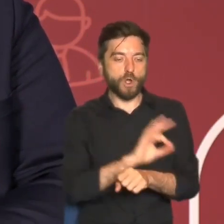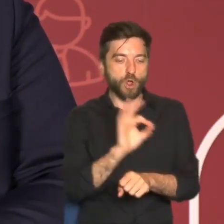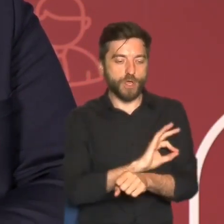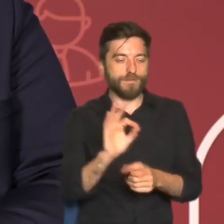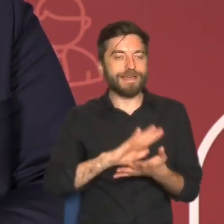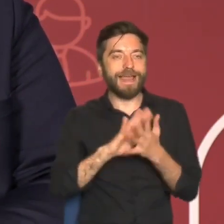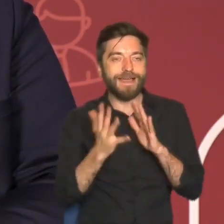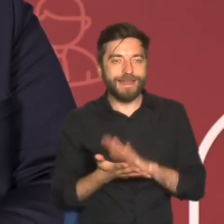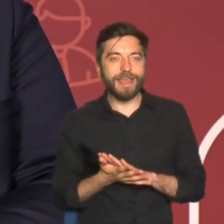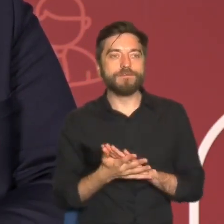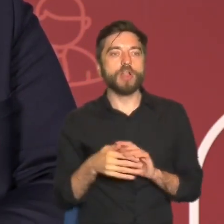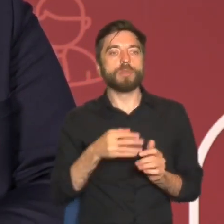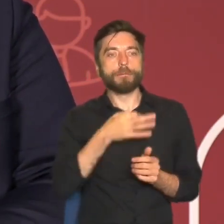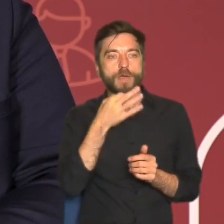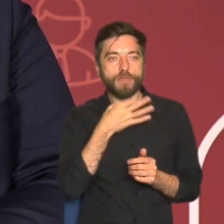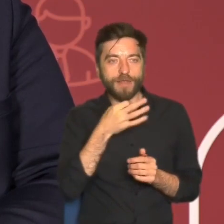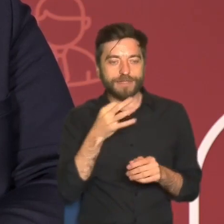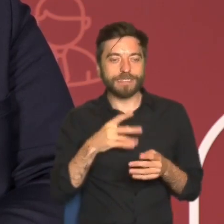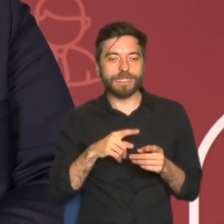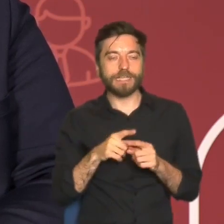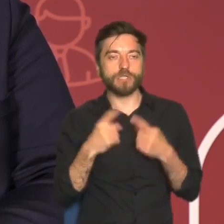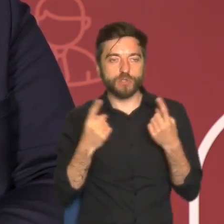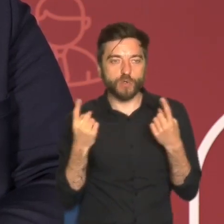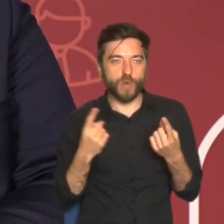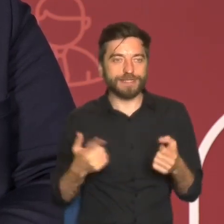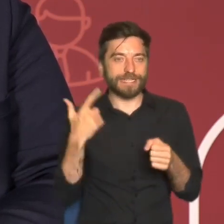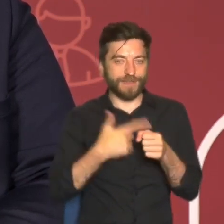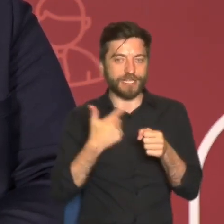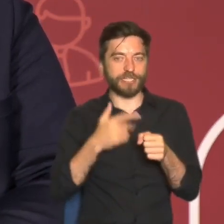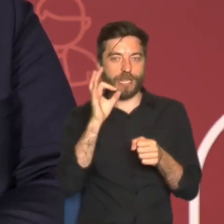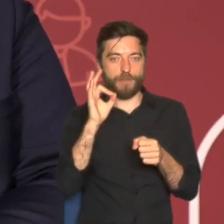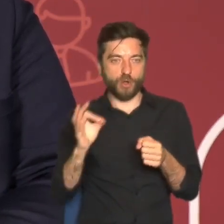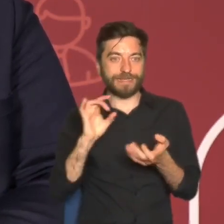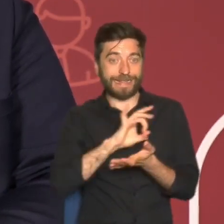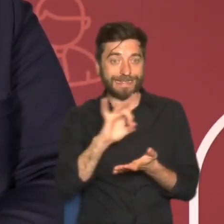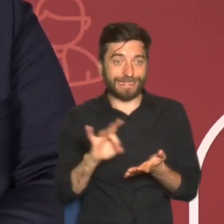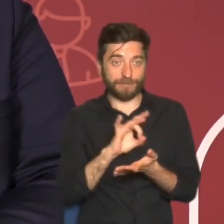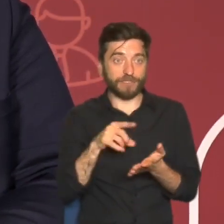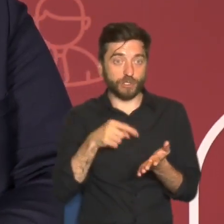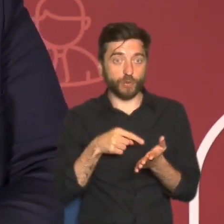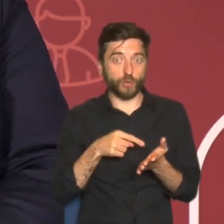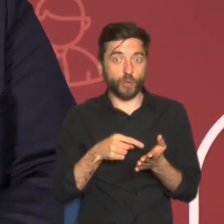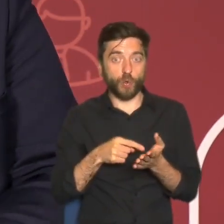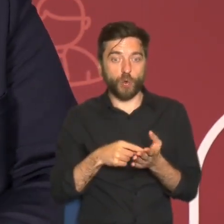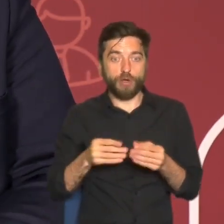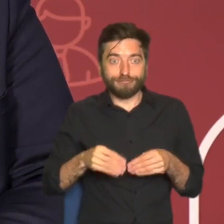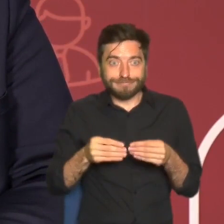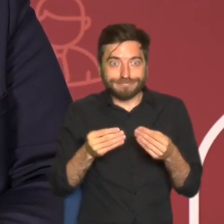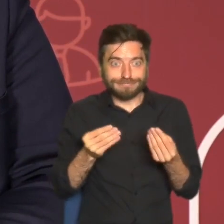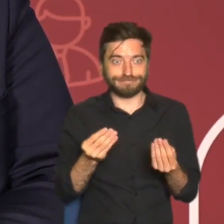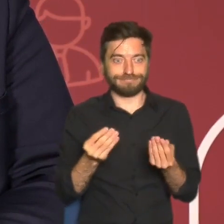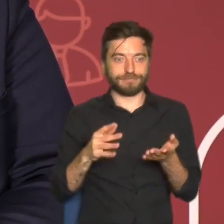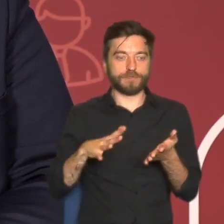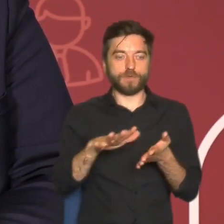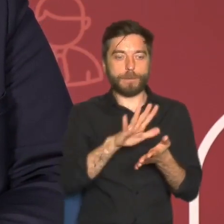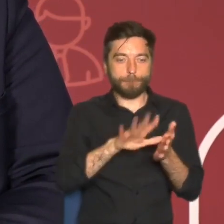poprawiła sytuację w tych 20% gmin gdzie mamy dynamiczną suburbanizację i dynamiczny